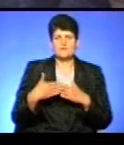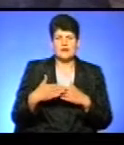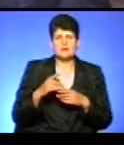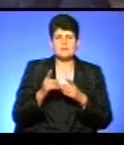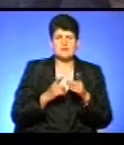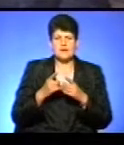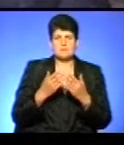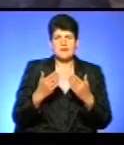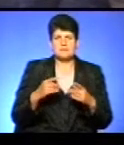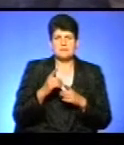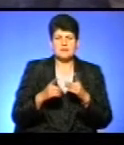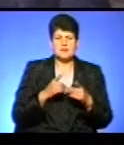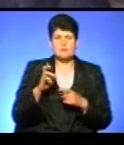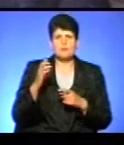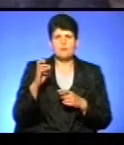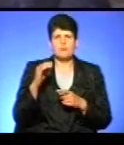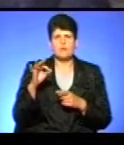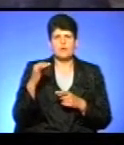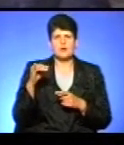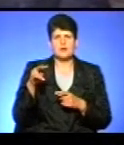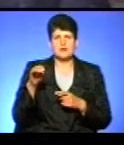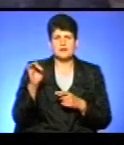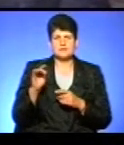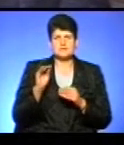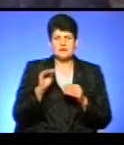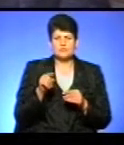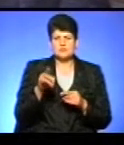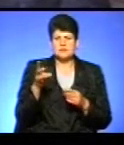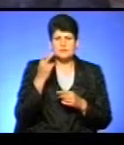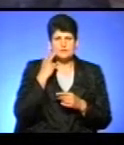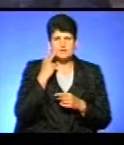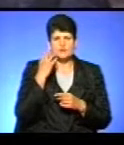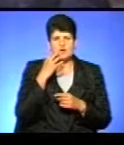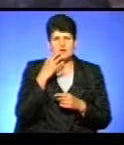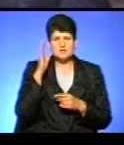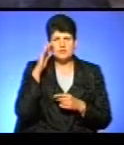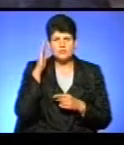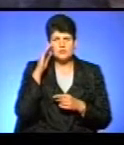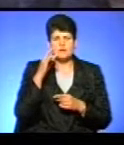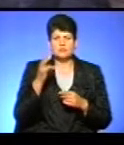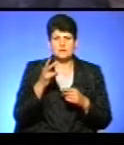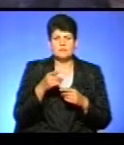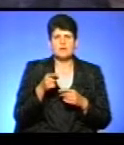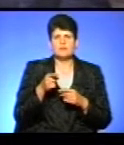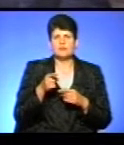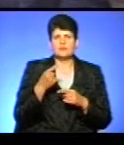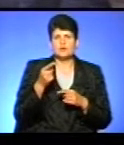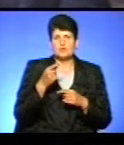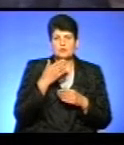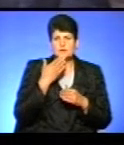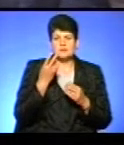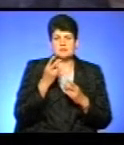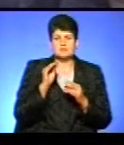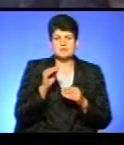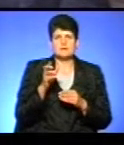меблі міняють, бойлер ставлять, тому що йому потрібна буде гаряча вода. Те, як у нас в Тернополі, гаряча вода, її практично немає. Потрібно ставити